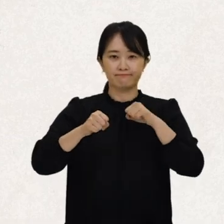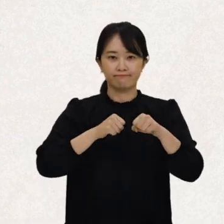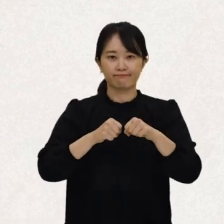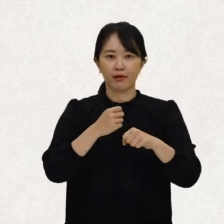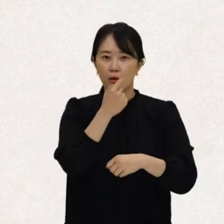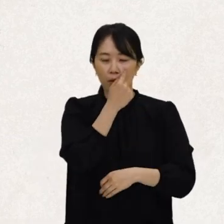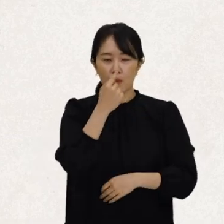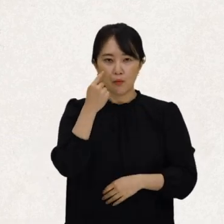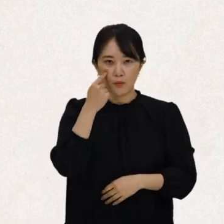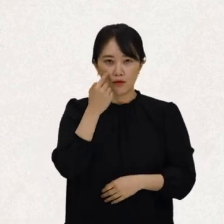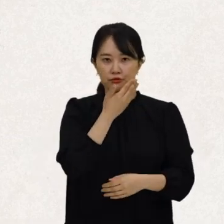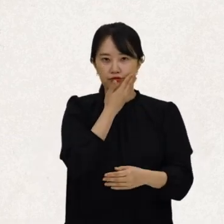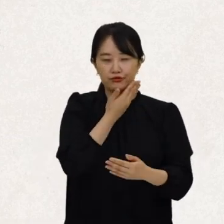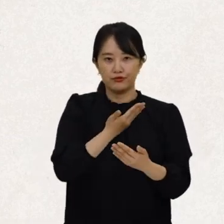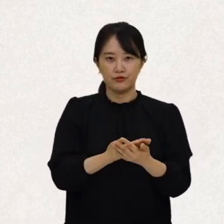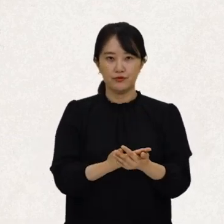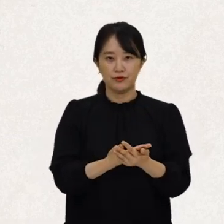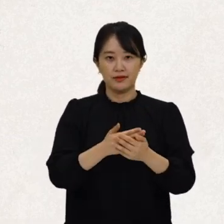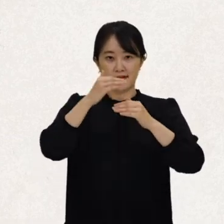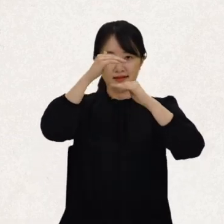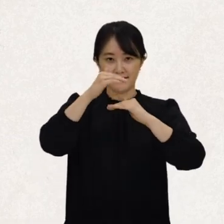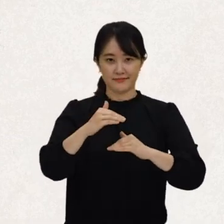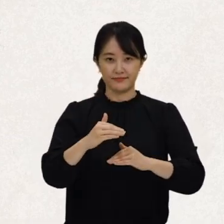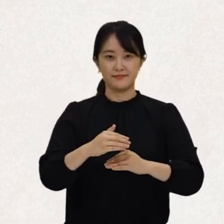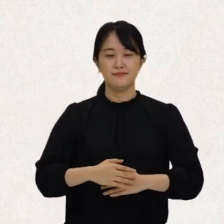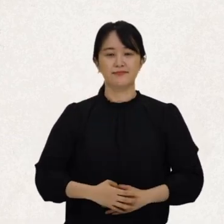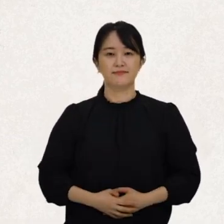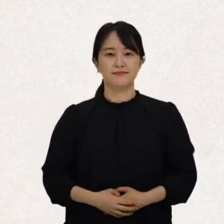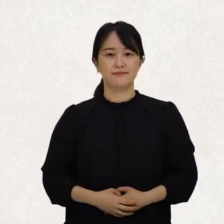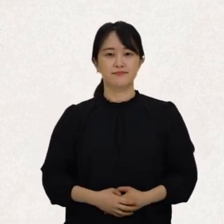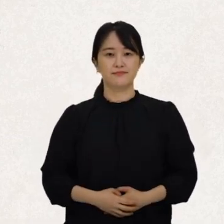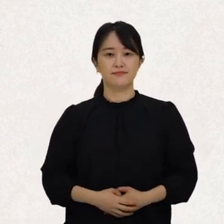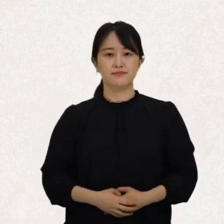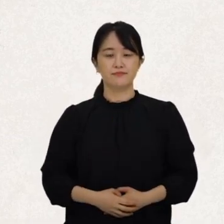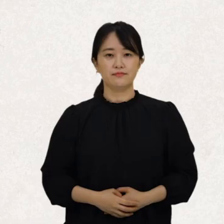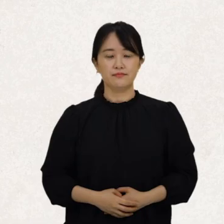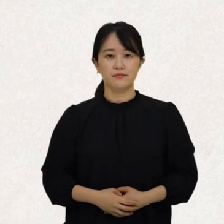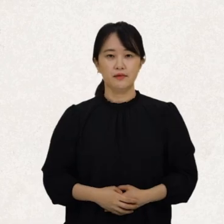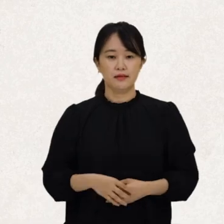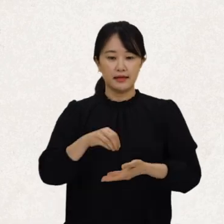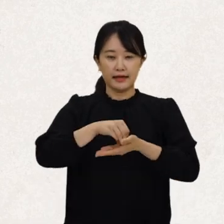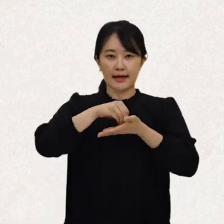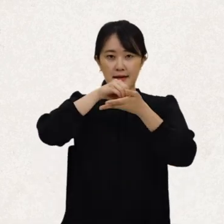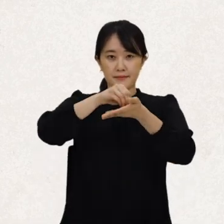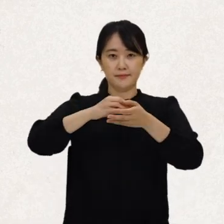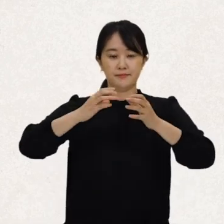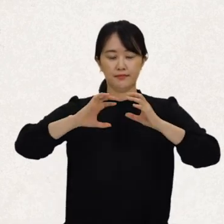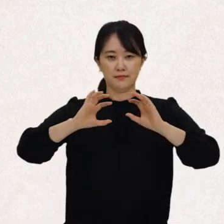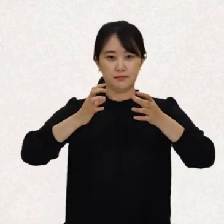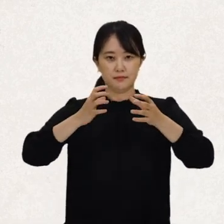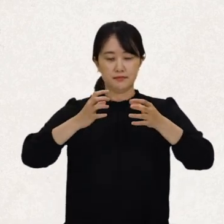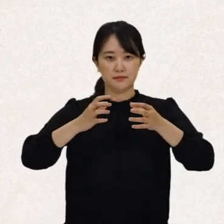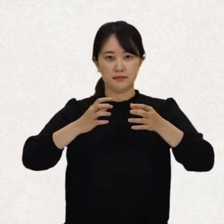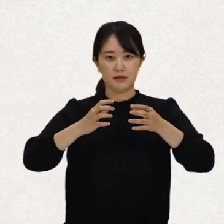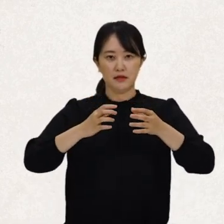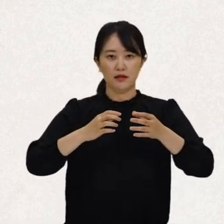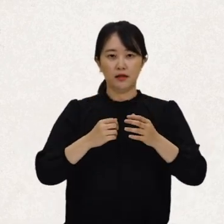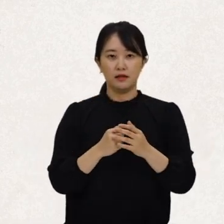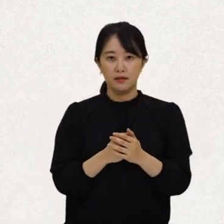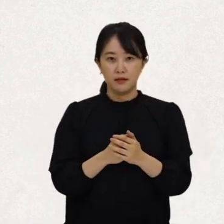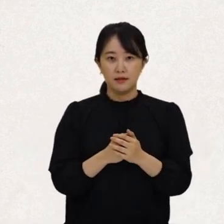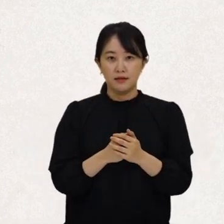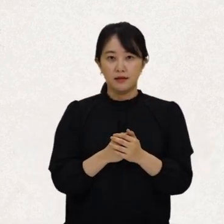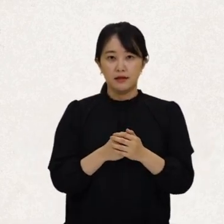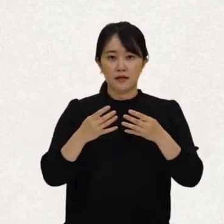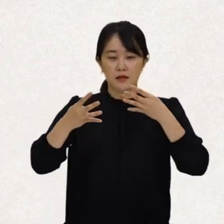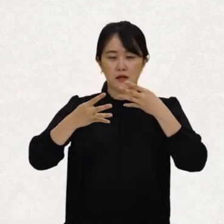확인하는 중요한 의무사항을 포함하고 있어요. 협약에 가입한 국가는 국내와 국제적인 수준에서